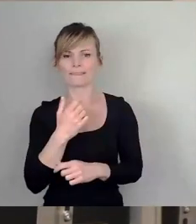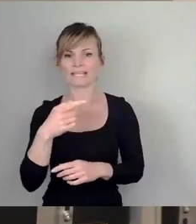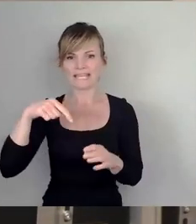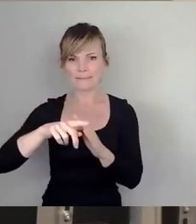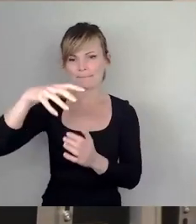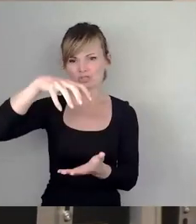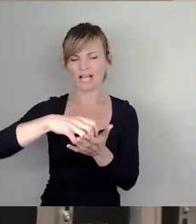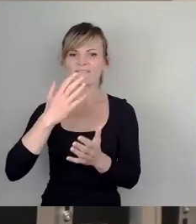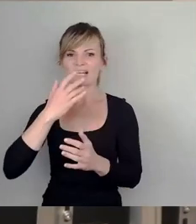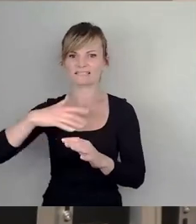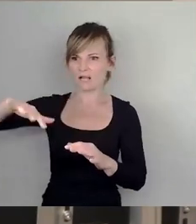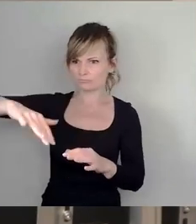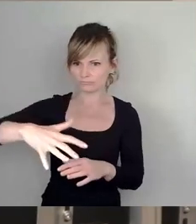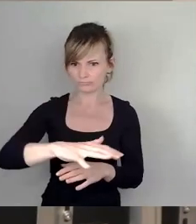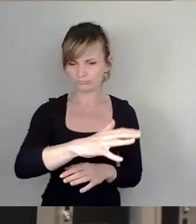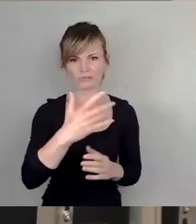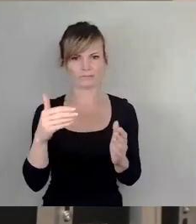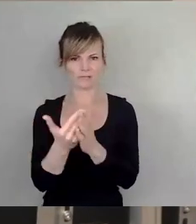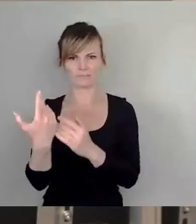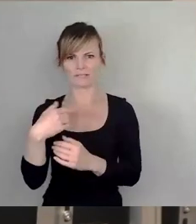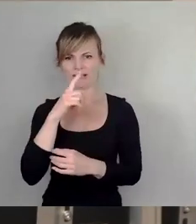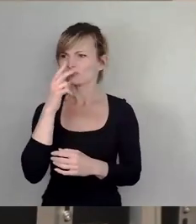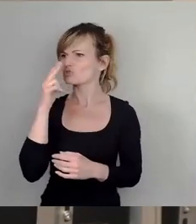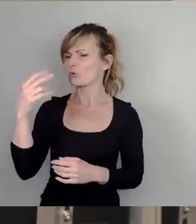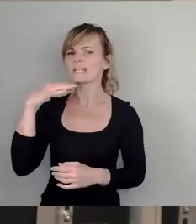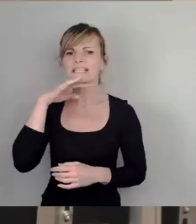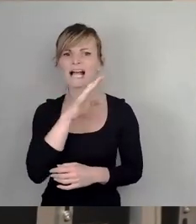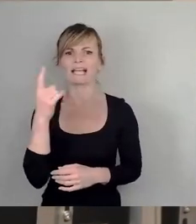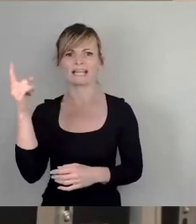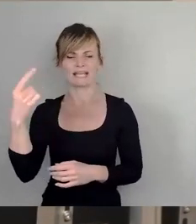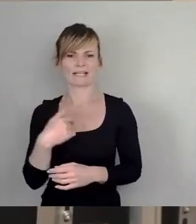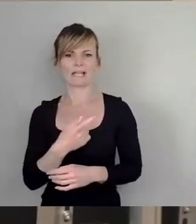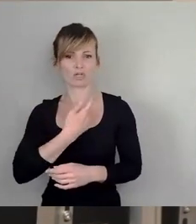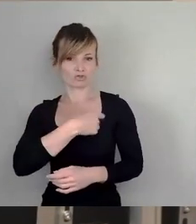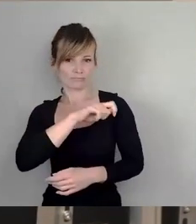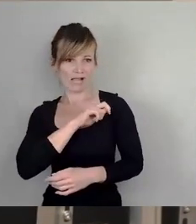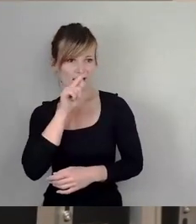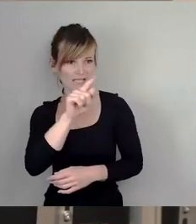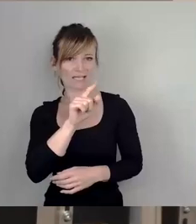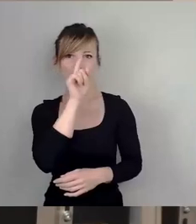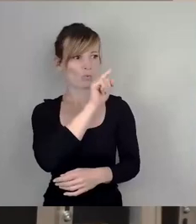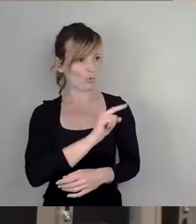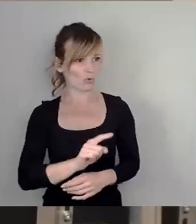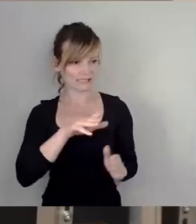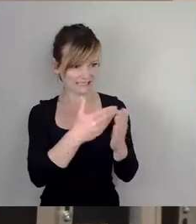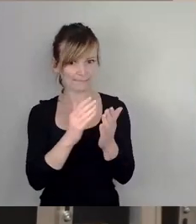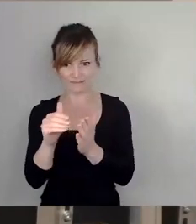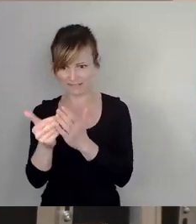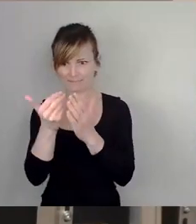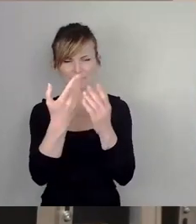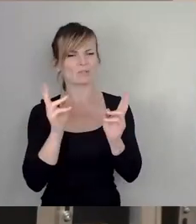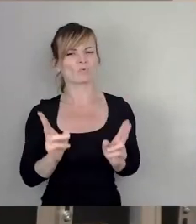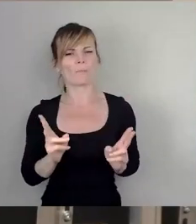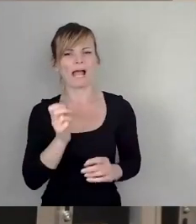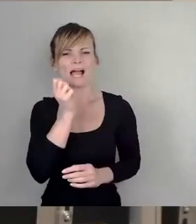was da alles möglich ist. Wenn ich zum Beispiel nach Israel oder nach Spanien oder so gucke, was es dort alles gibt und was dort zum Alltag gehört. Da gibt es